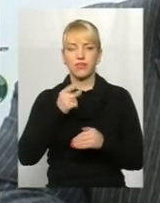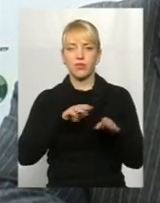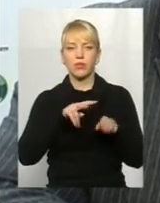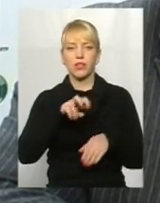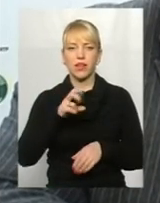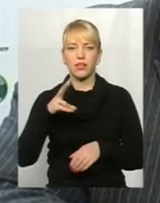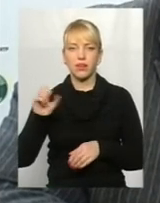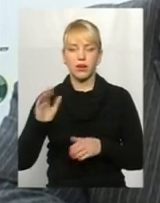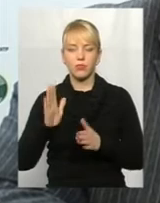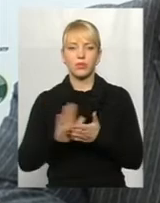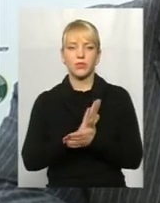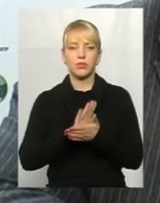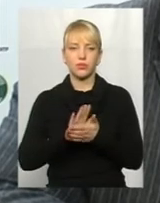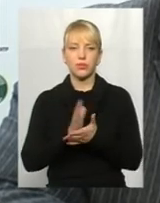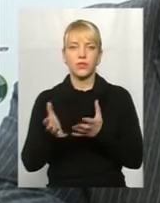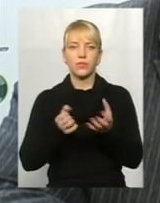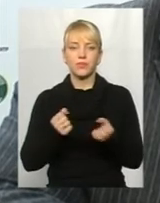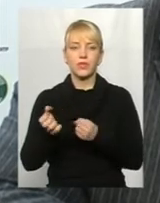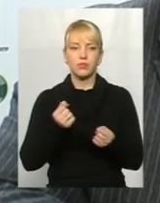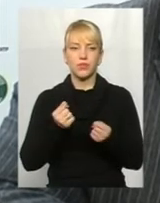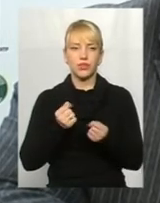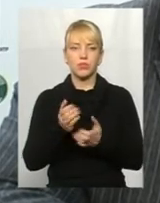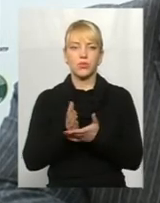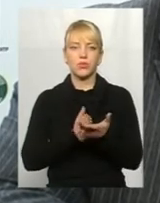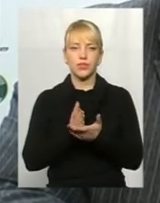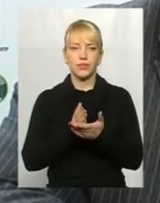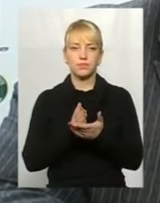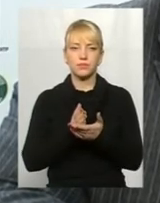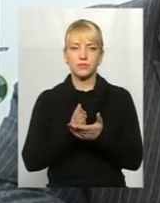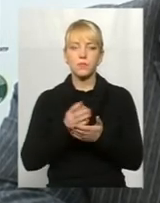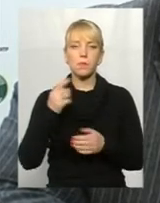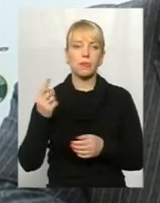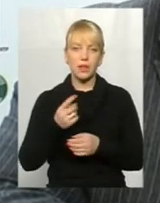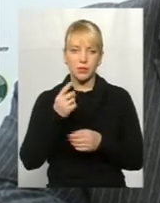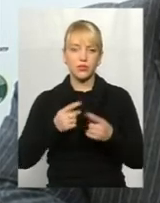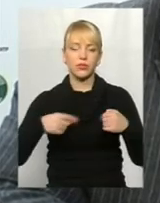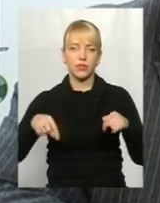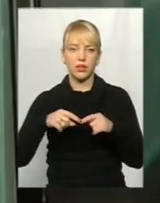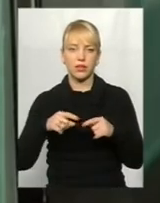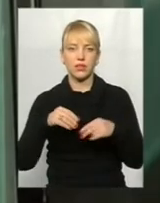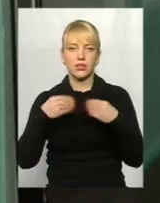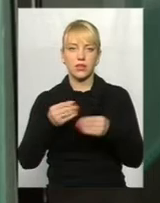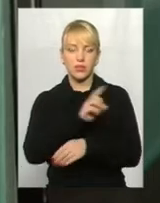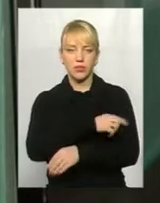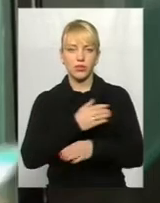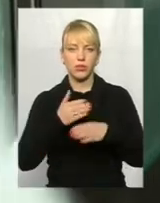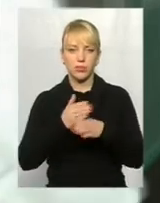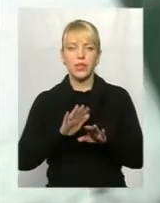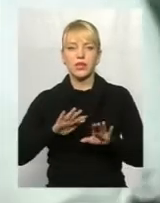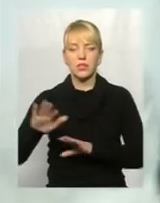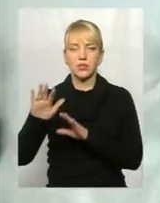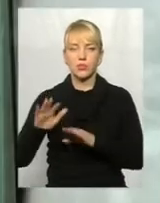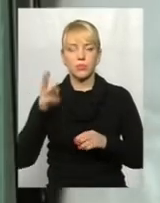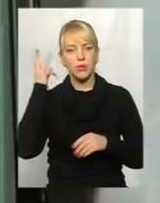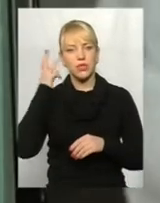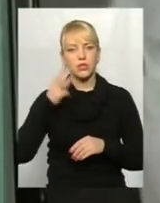буде безкоштовно отримувати послуги первеної ланки надання медичної допомоги. Заступник Хмельницького міського